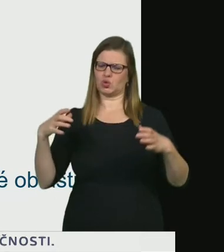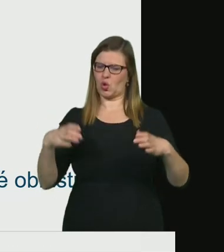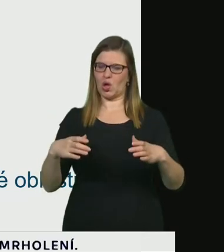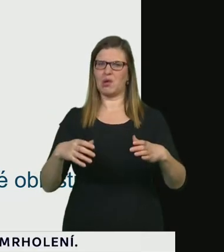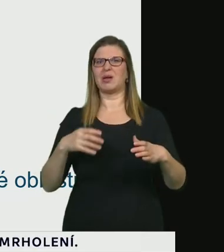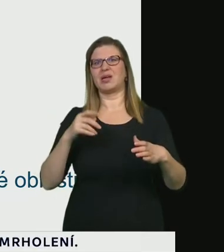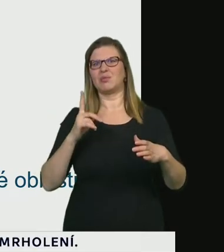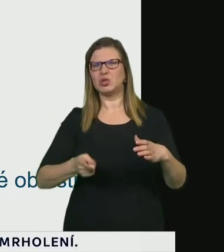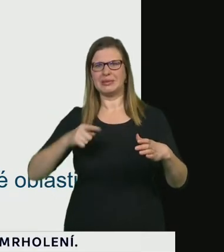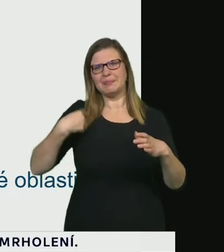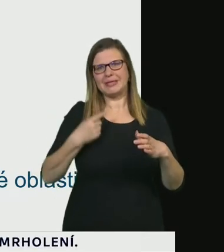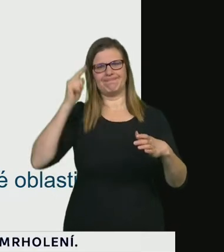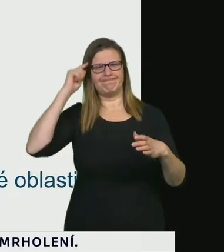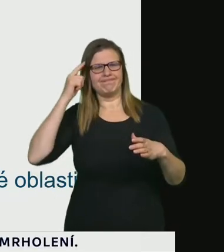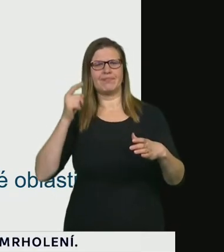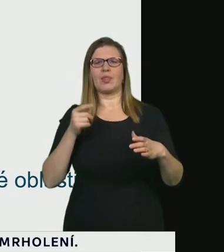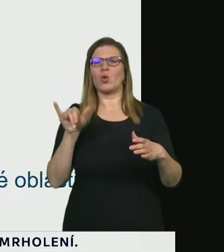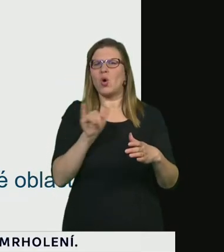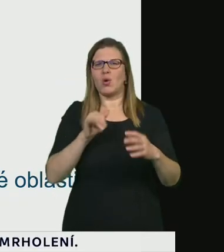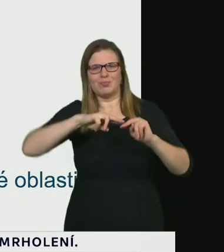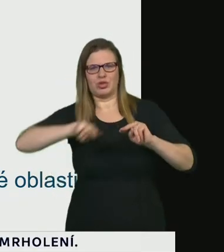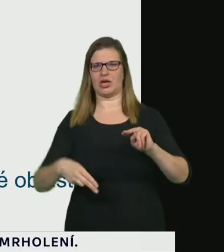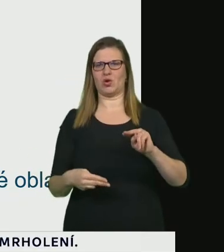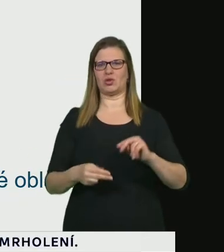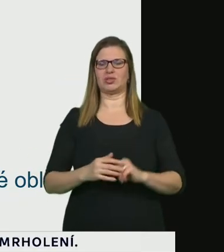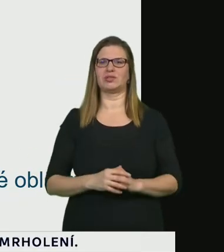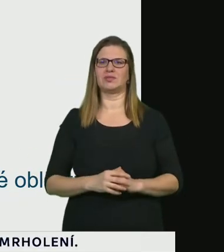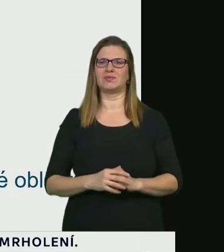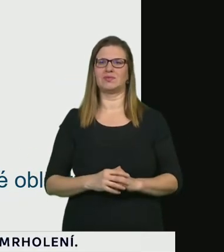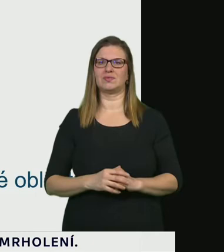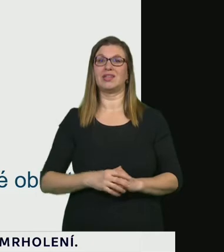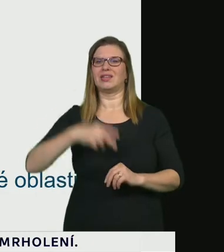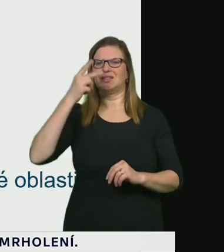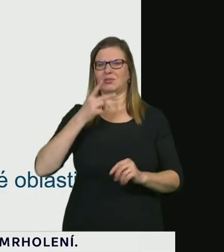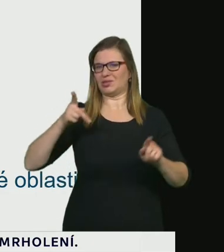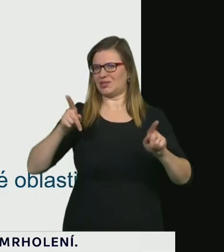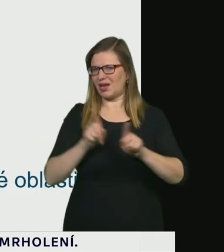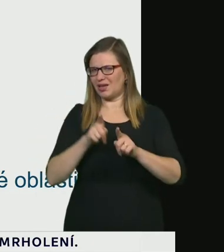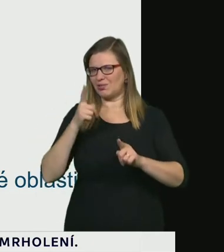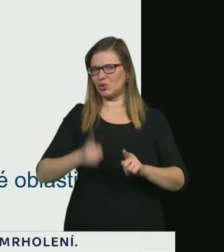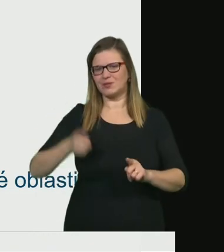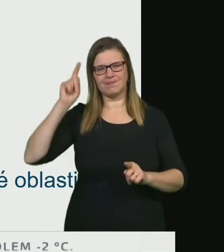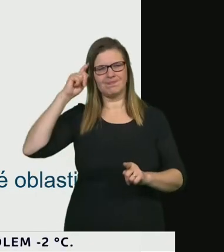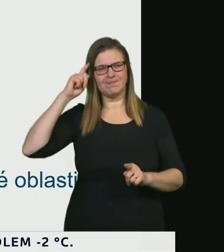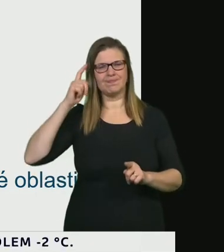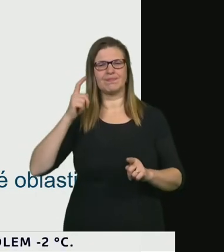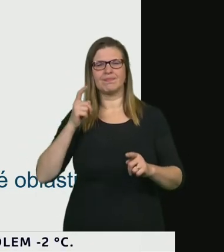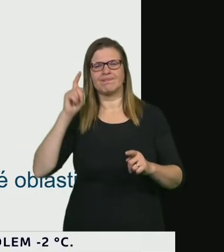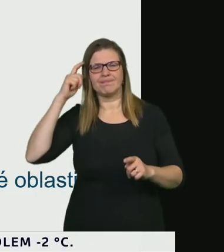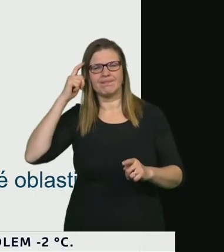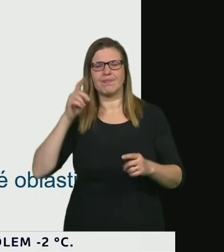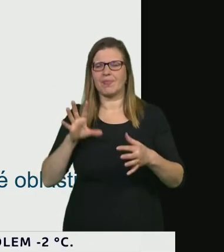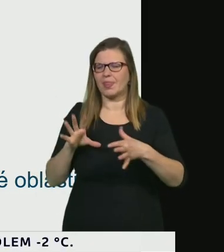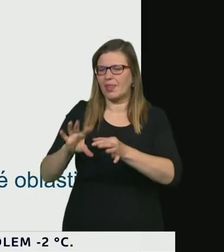evidence se budeme muset věnovat něčemu jako propojení s covid pasem nebo s